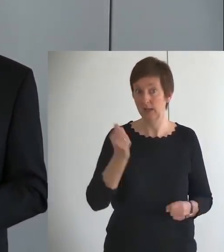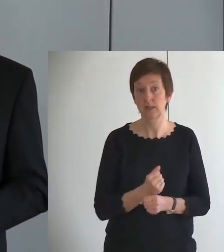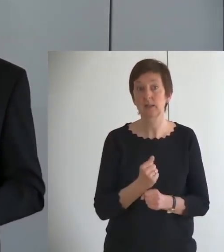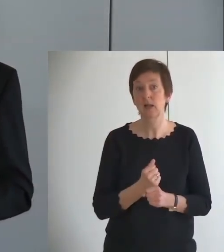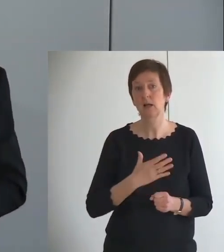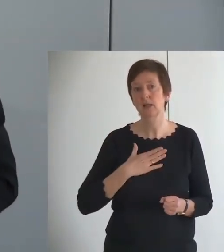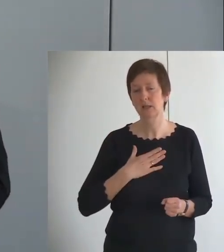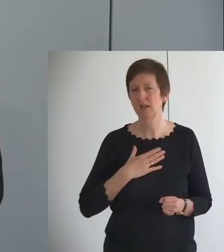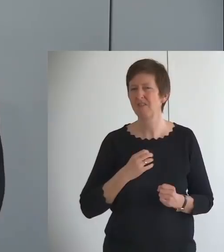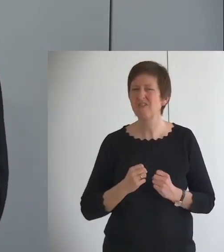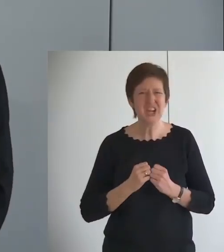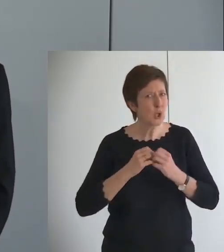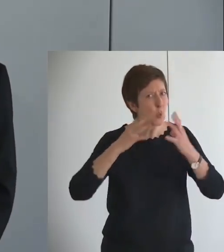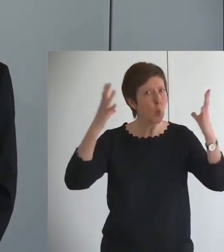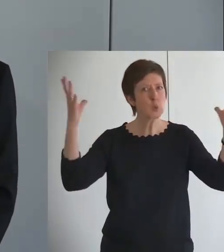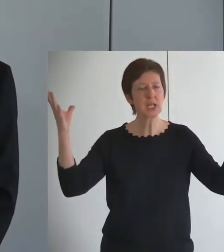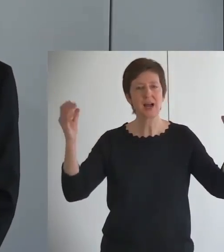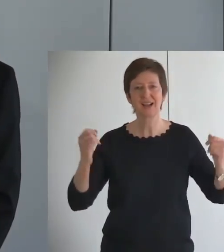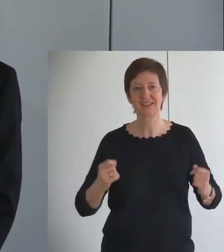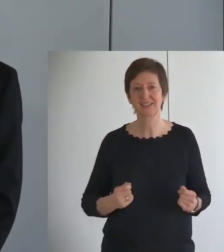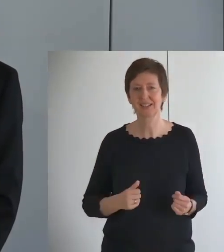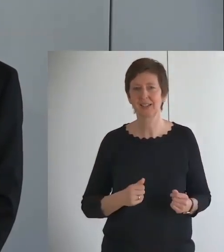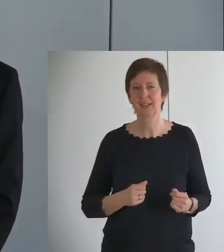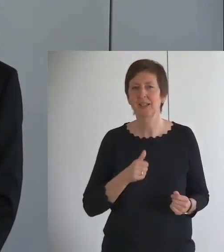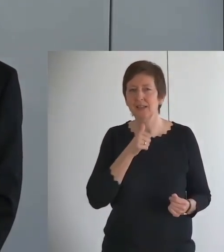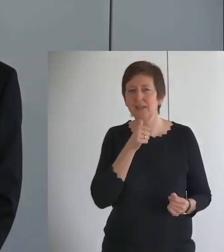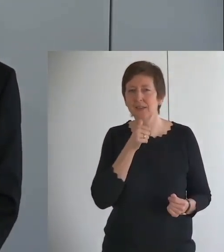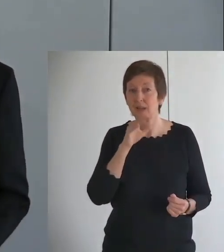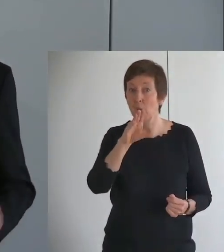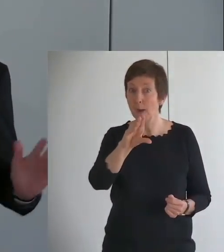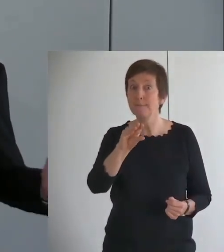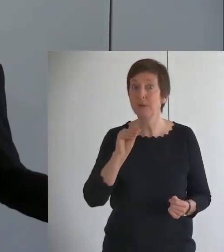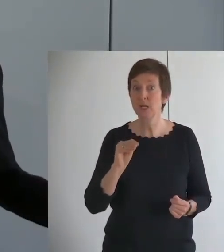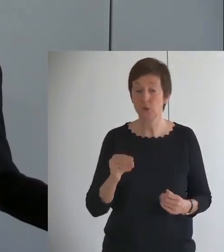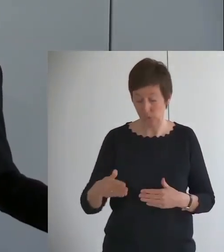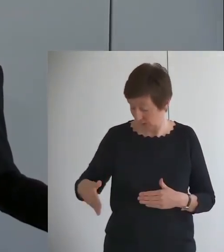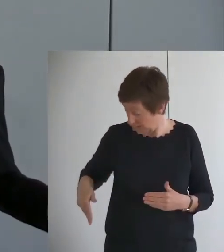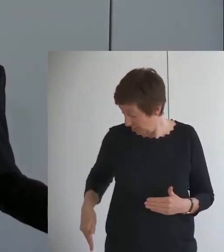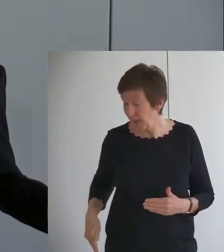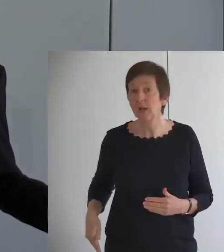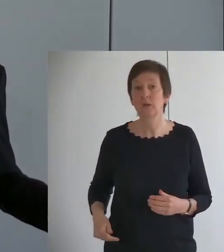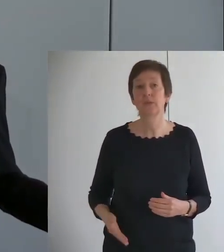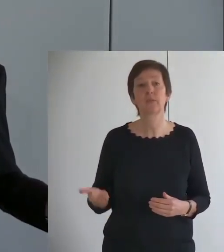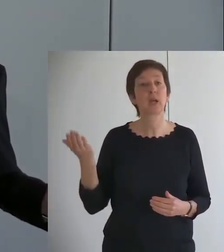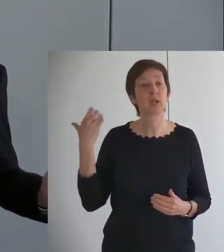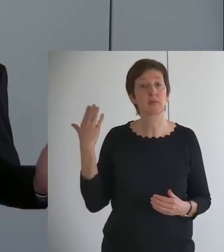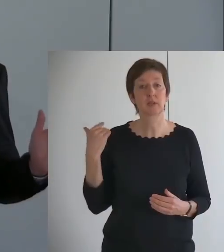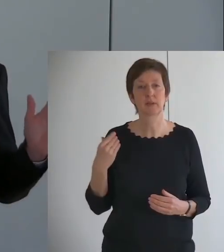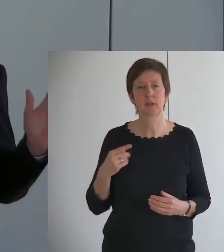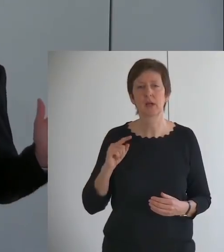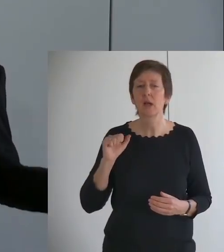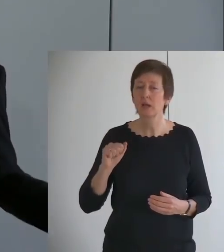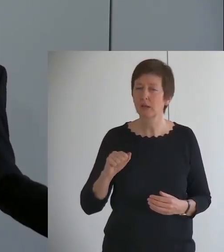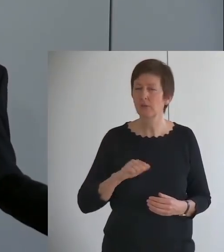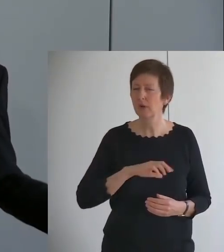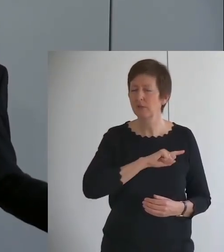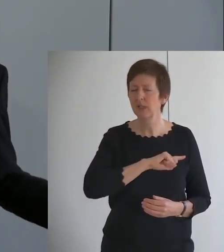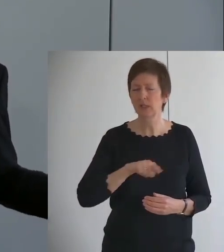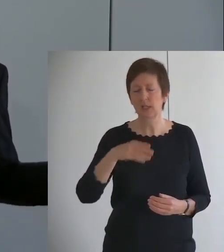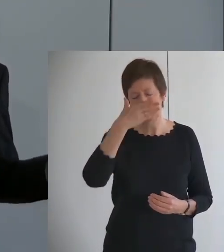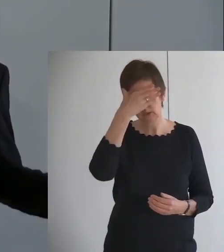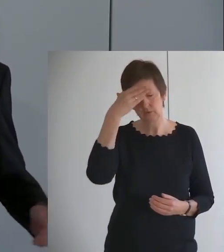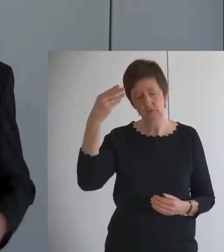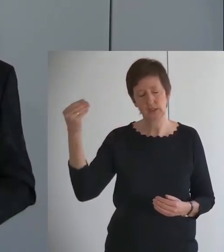Wie großartig ist er mit und bei uns gewesen, ihr Lieben. Das wollen wir jetzt mal nicht vergessen. Sein Tun